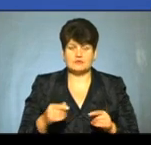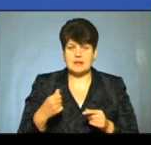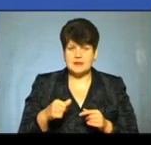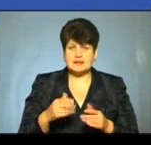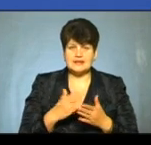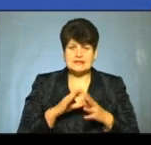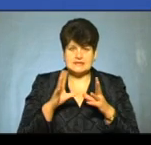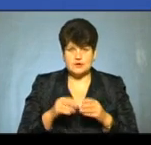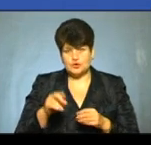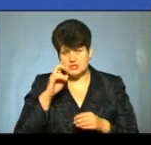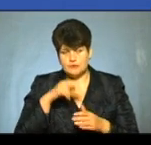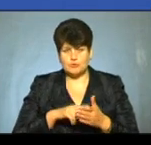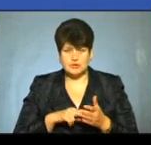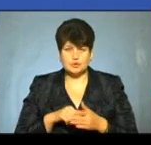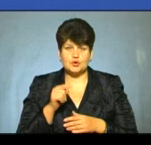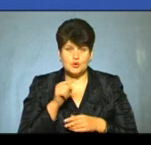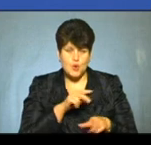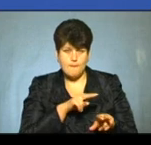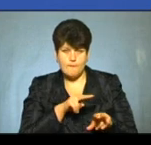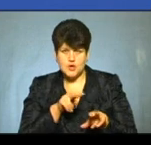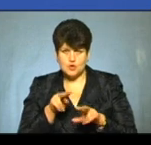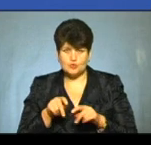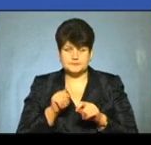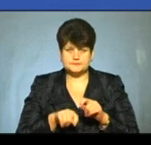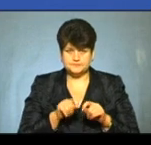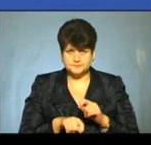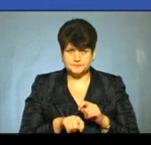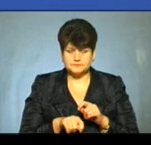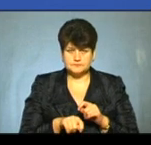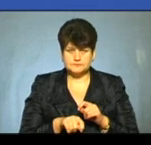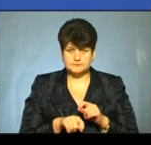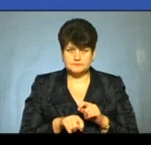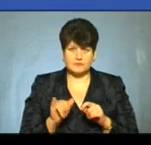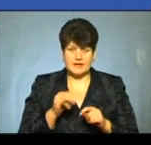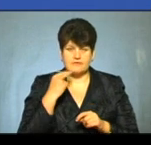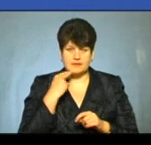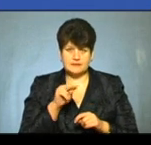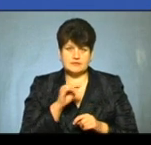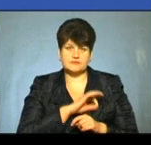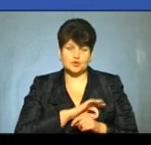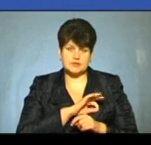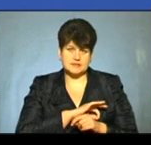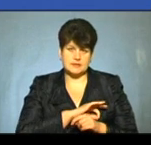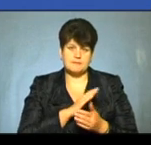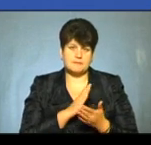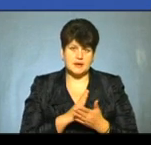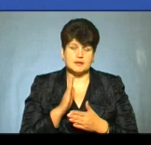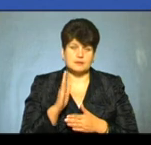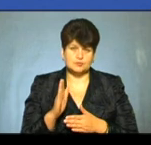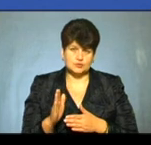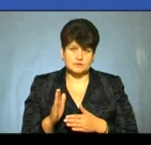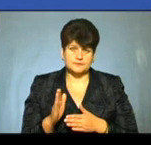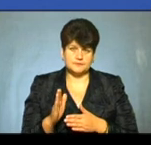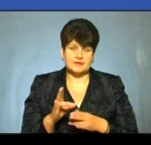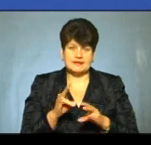загальним державним податком. Його моніторинг, відслідковування і ефективність використання має бути